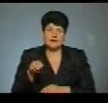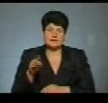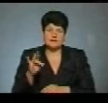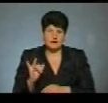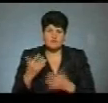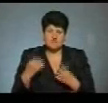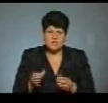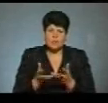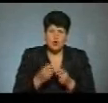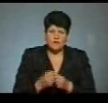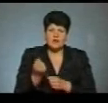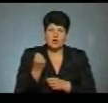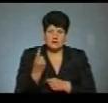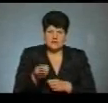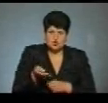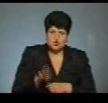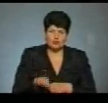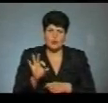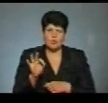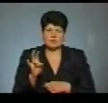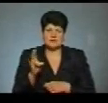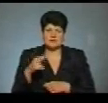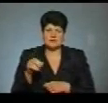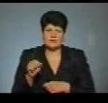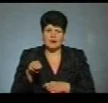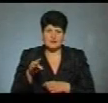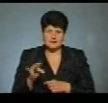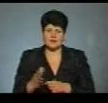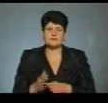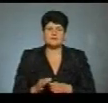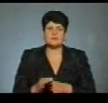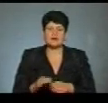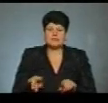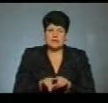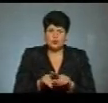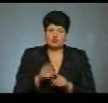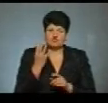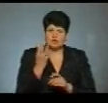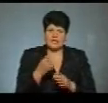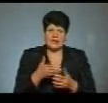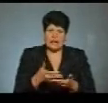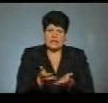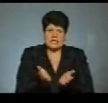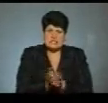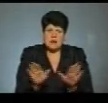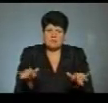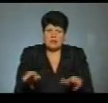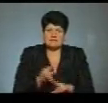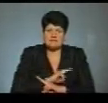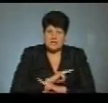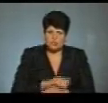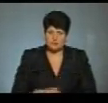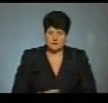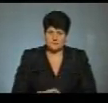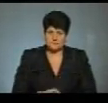ми вже обрахували 11 ондатрів, місць, де вони скупчувалися, а також 4 гнізда птахів, які загинули. Таке